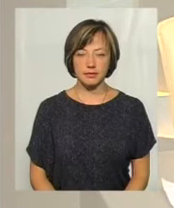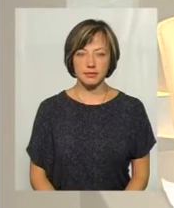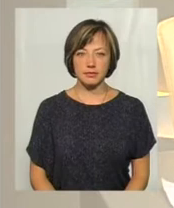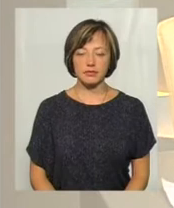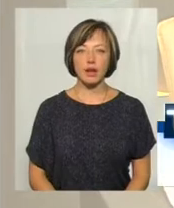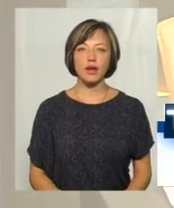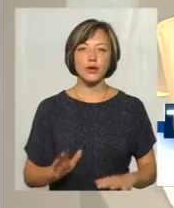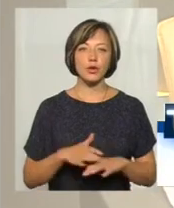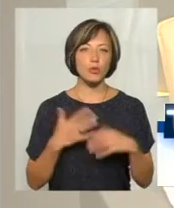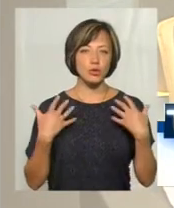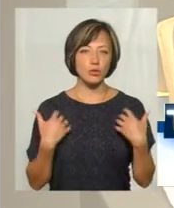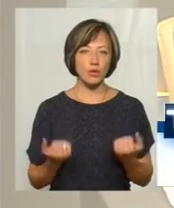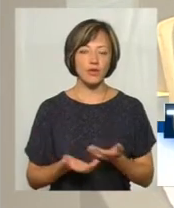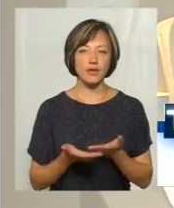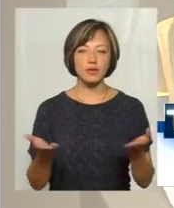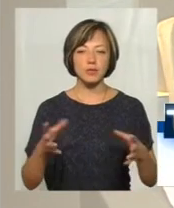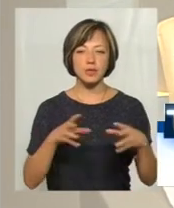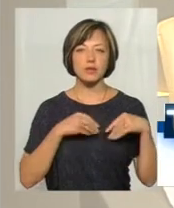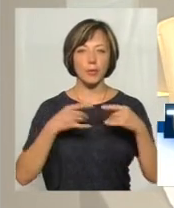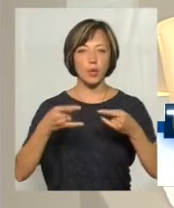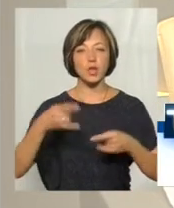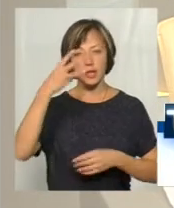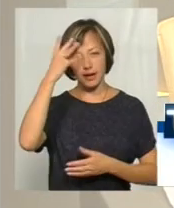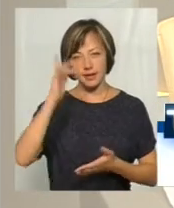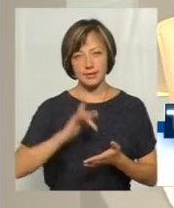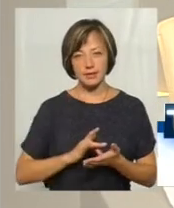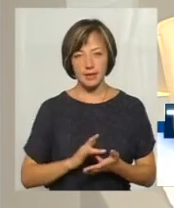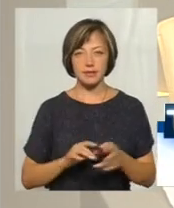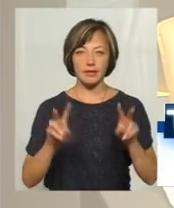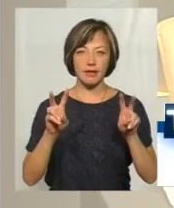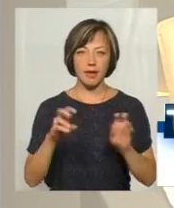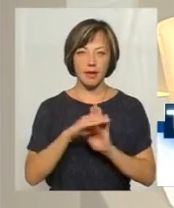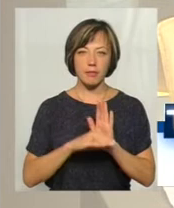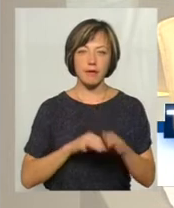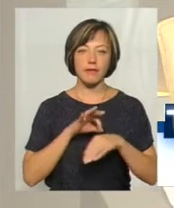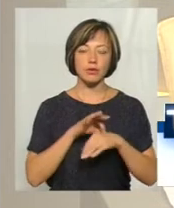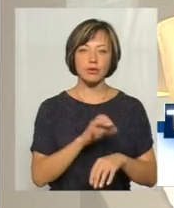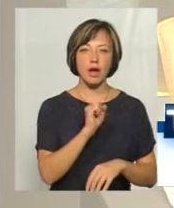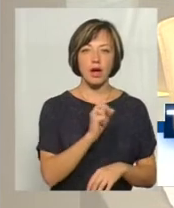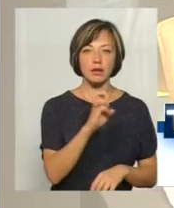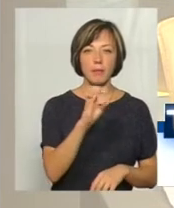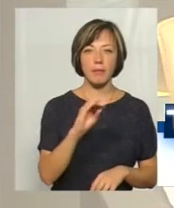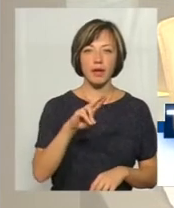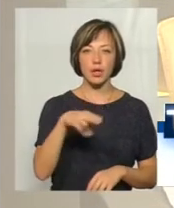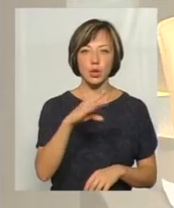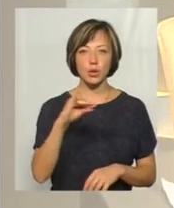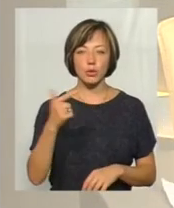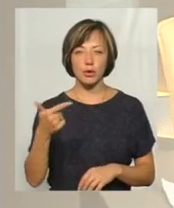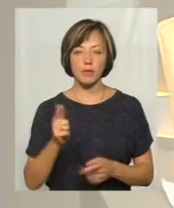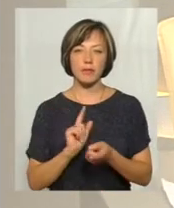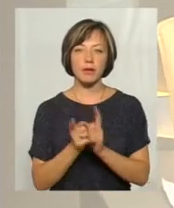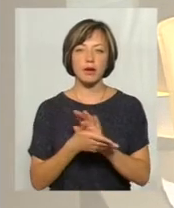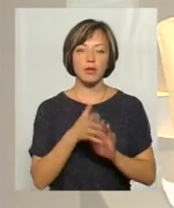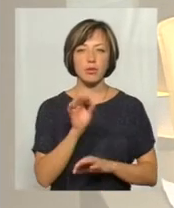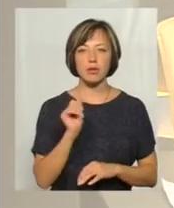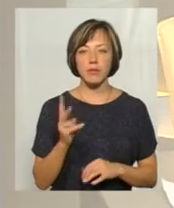Доброго здоров'я усім, хто у цій пері разом із телеканалом Поділля Центр. На часі тема я Анна Бендюх, переклад на жестову мову Ольга Рибак. І